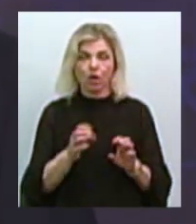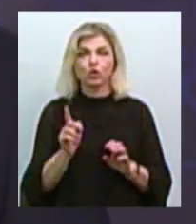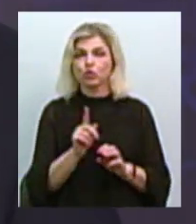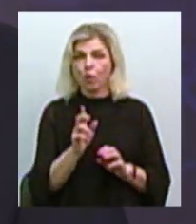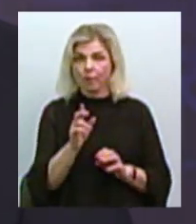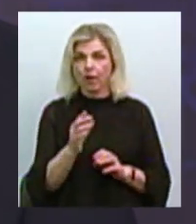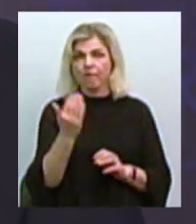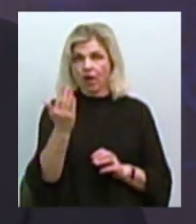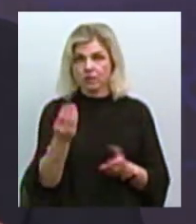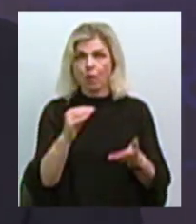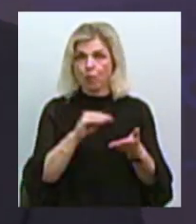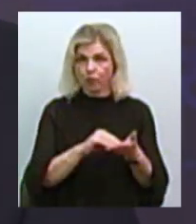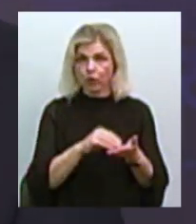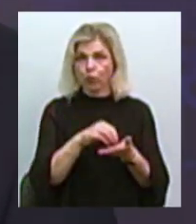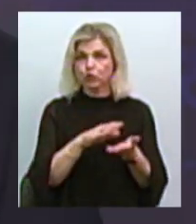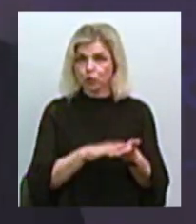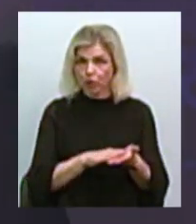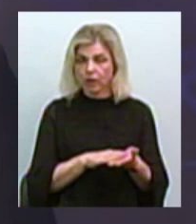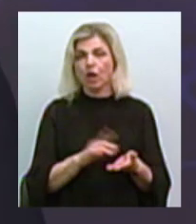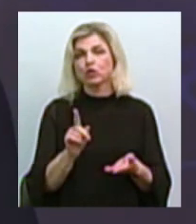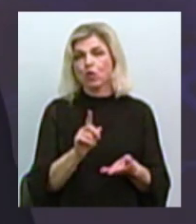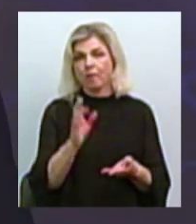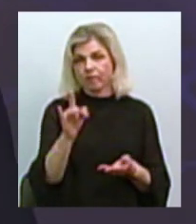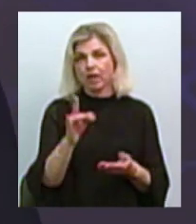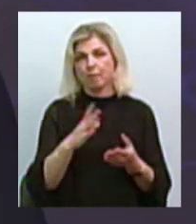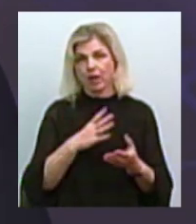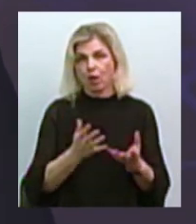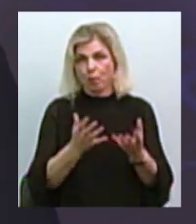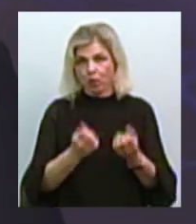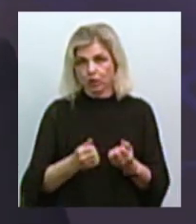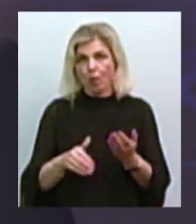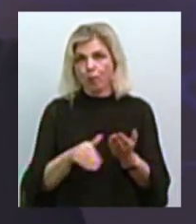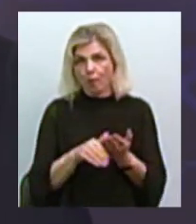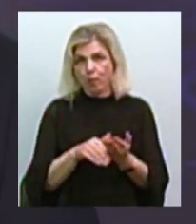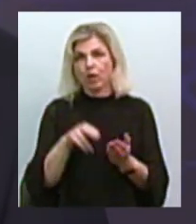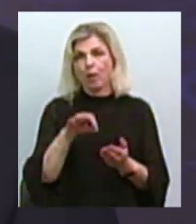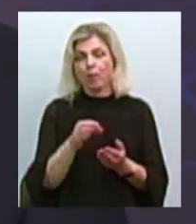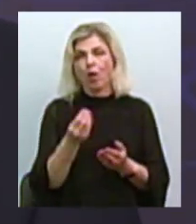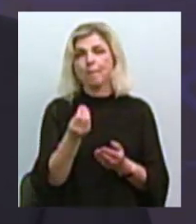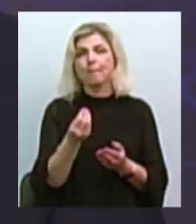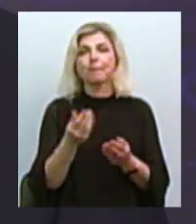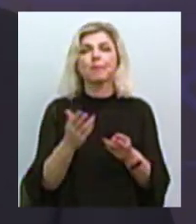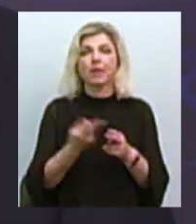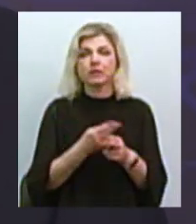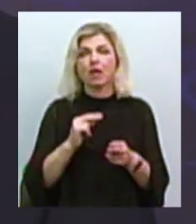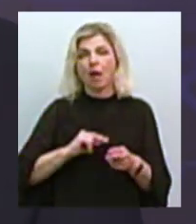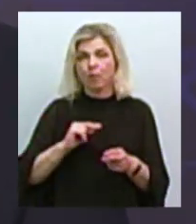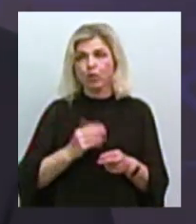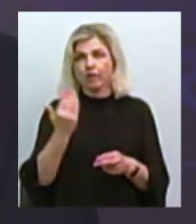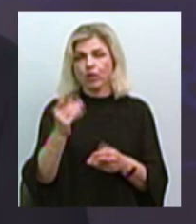того, щоб вас поставити на облік, і щоб ви були отримувачем допомоги по безробіттю, то ви повинні нам надати